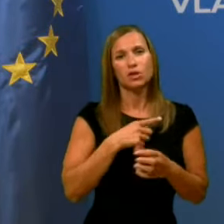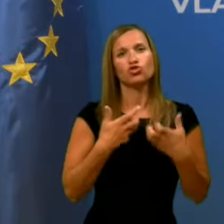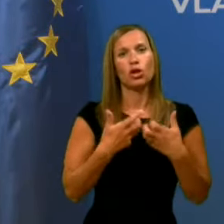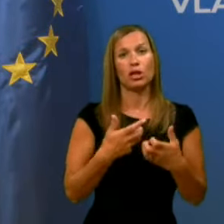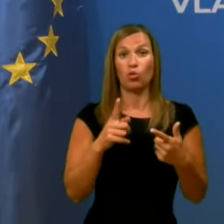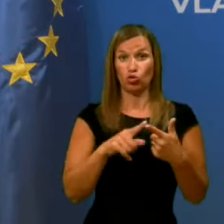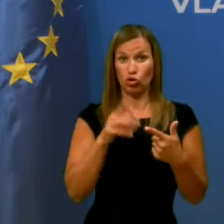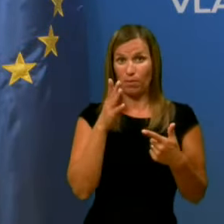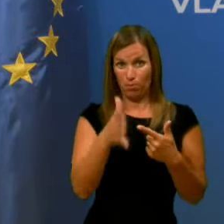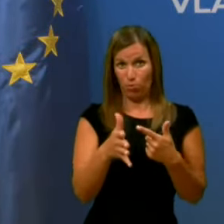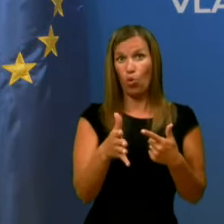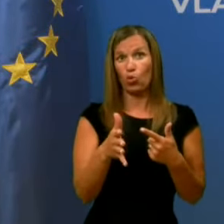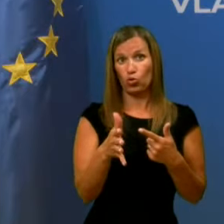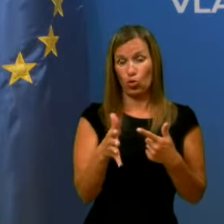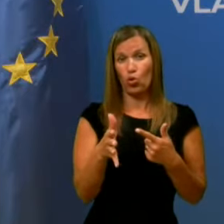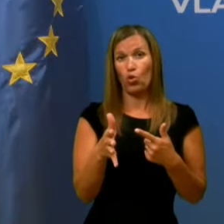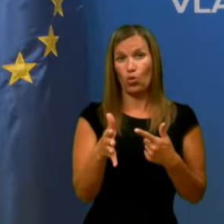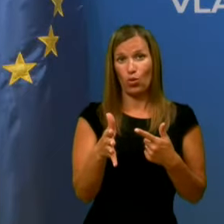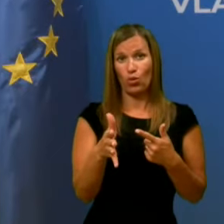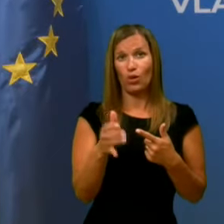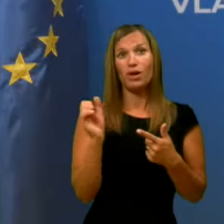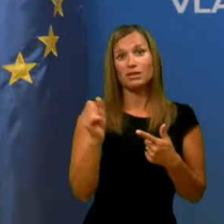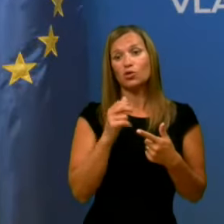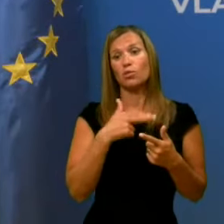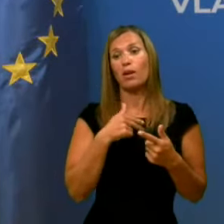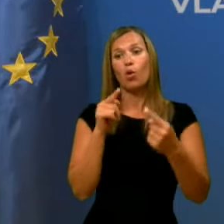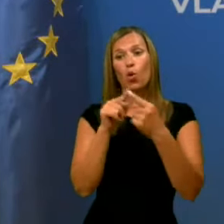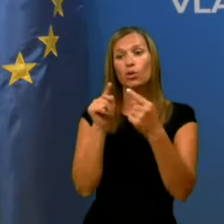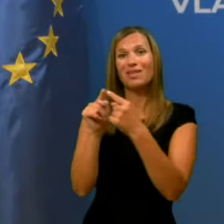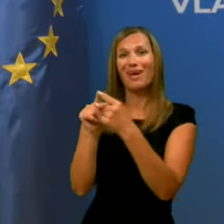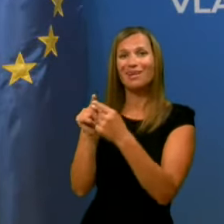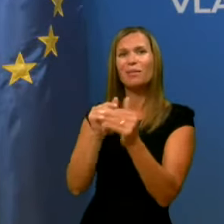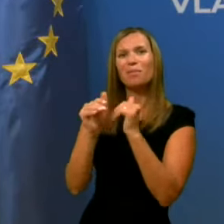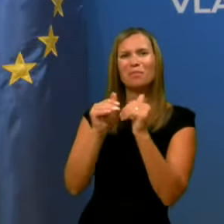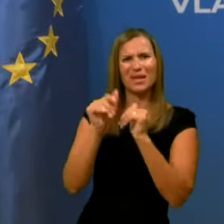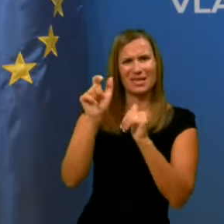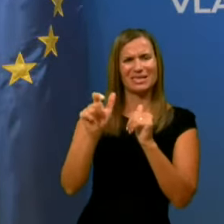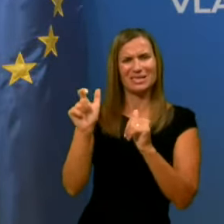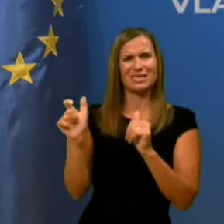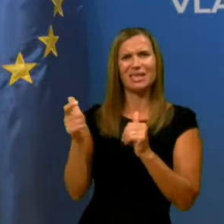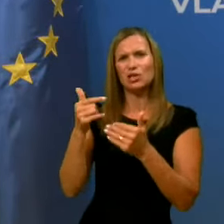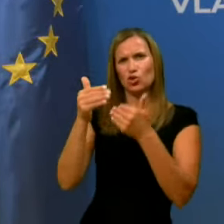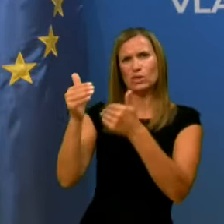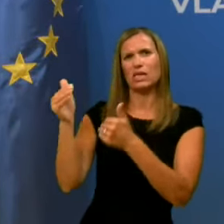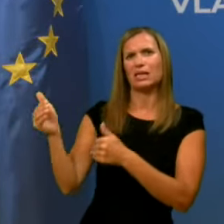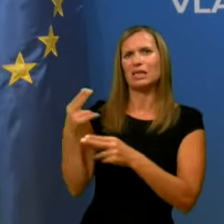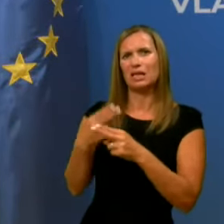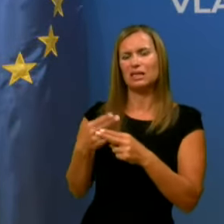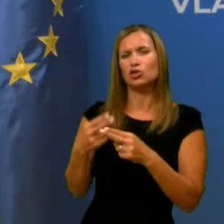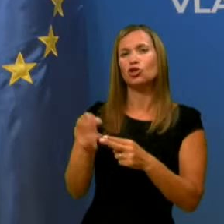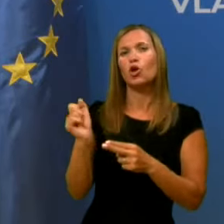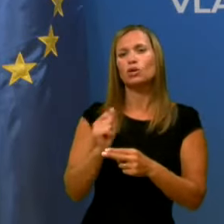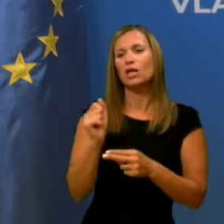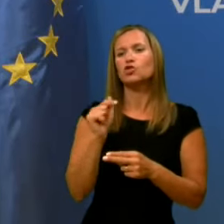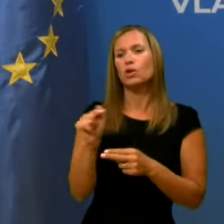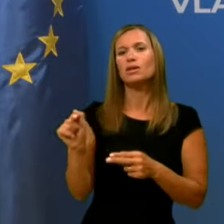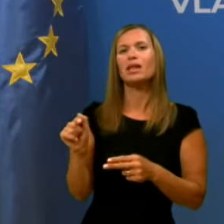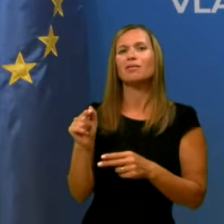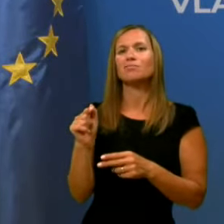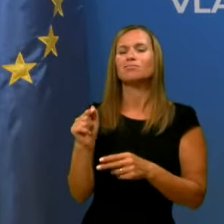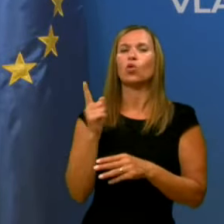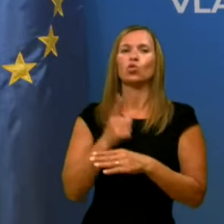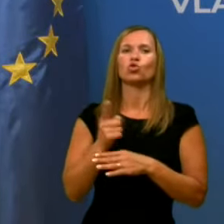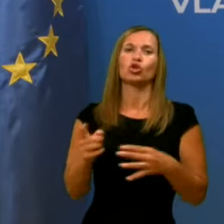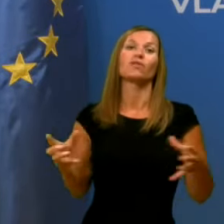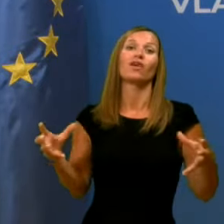in zato smo tudi v kontaktih z ministri sosednih držav, da so te odločitve nekako skupne, da je na enak način, da